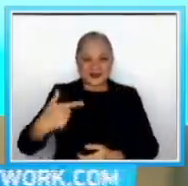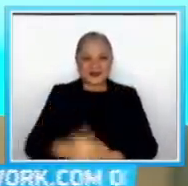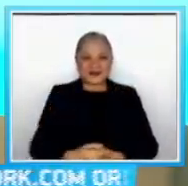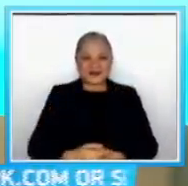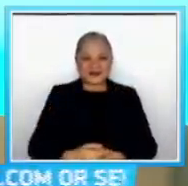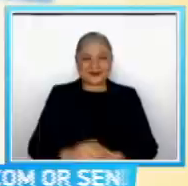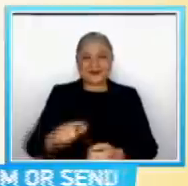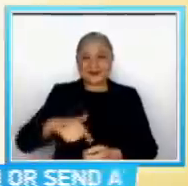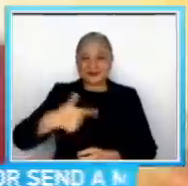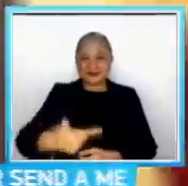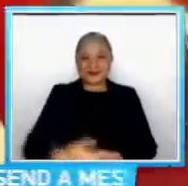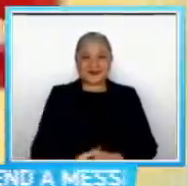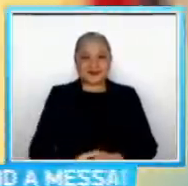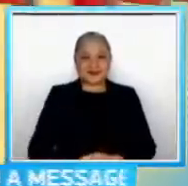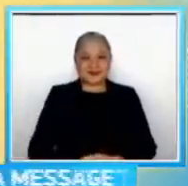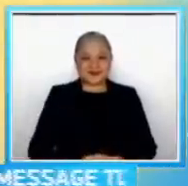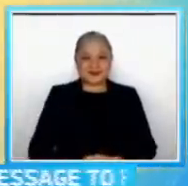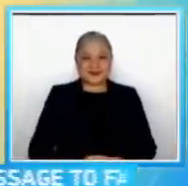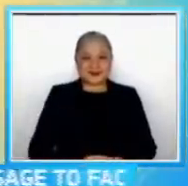Salazar